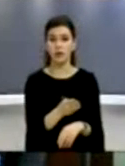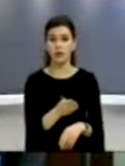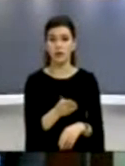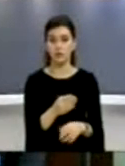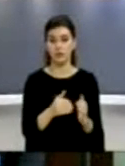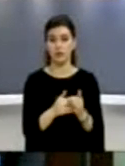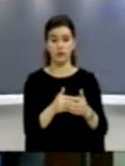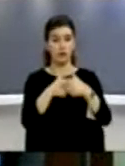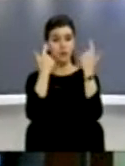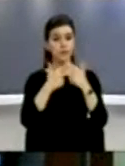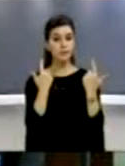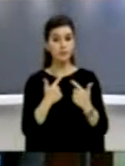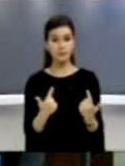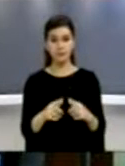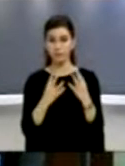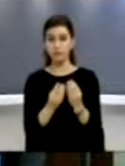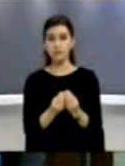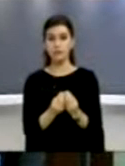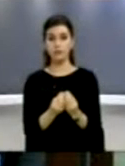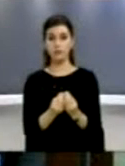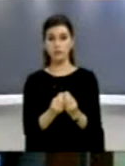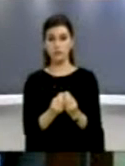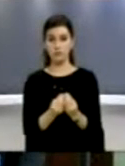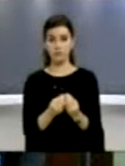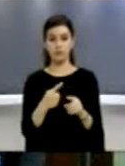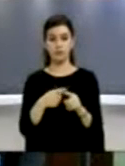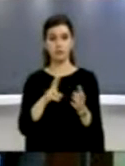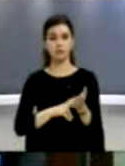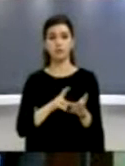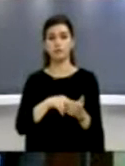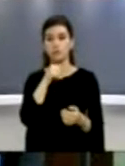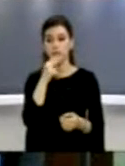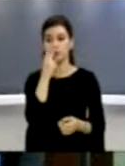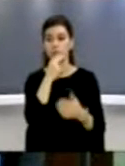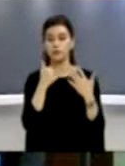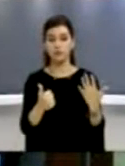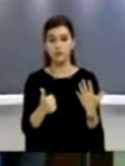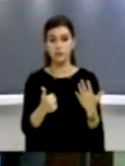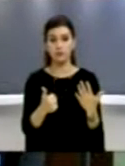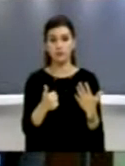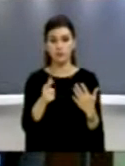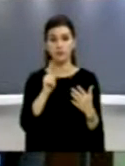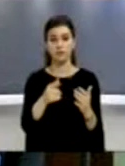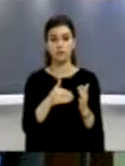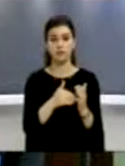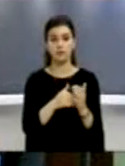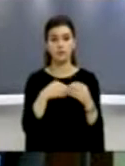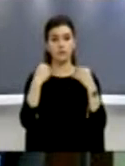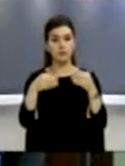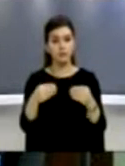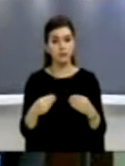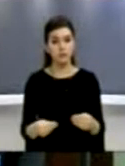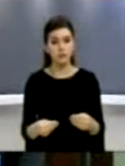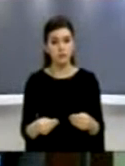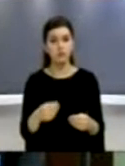vlerësues ose për vlerësimin e performancës. Në nenin 6 të kushtet për emrimit e gjyçtarve, paragrafi 1.4 të